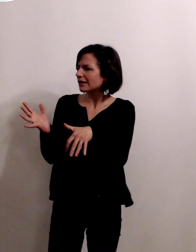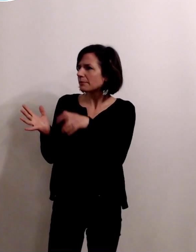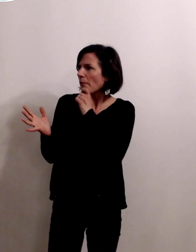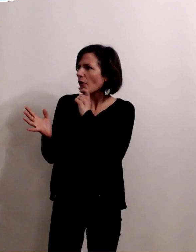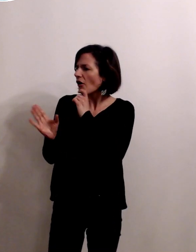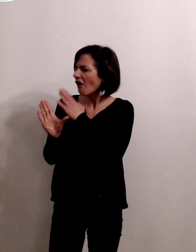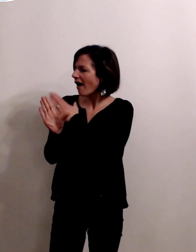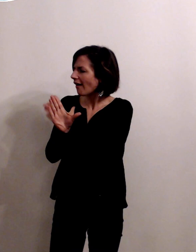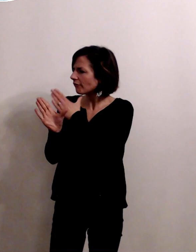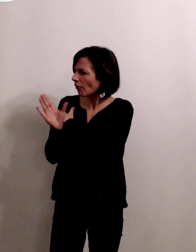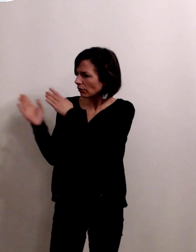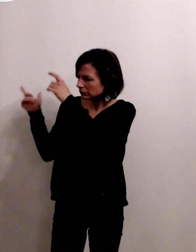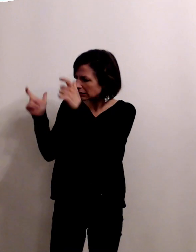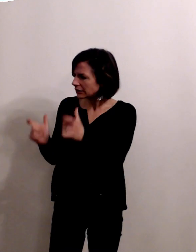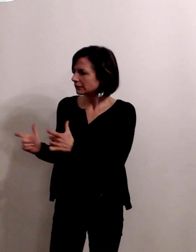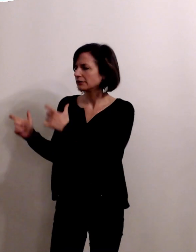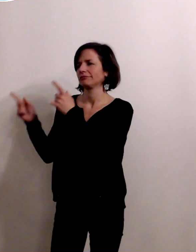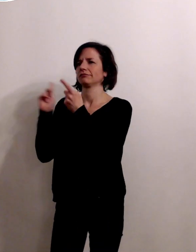essentiel en fait